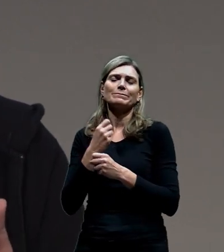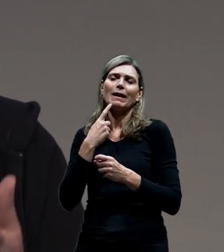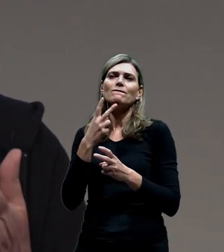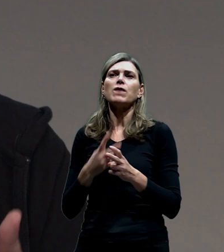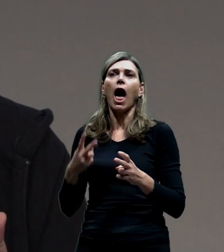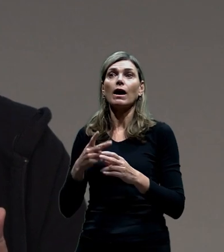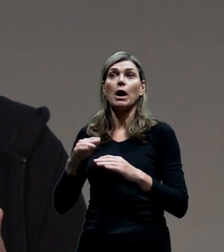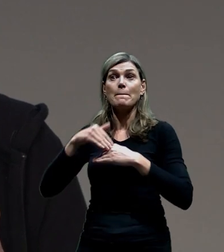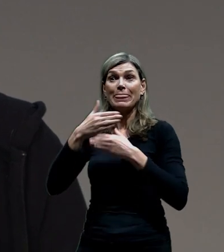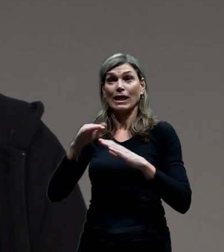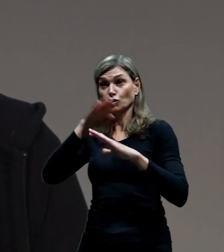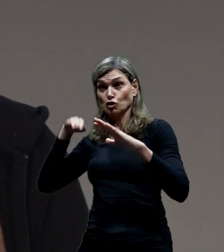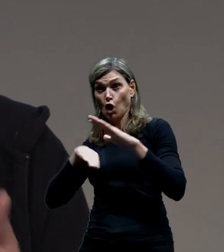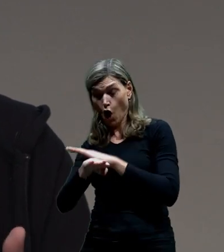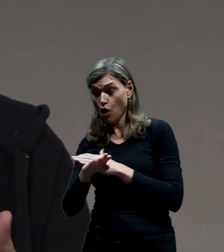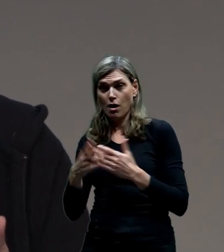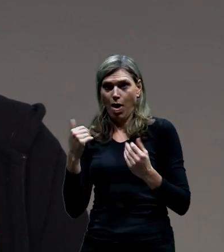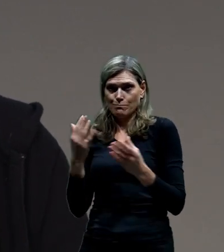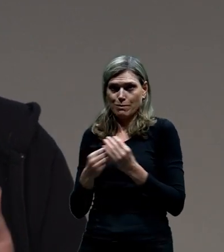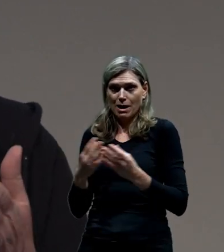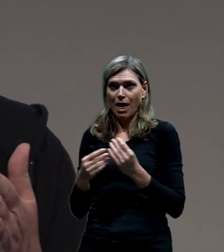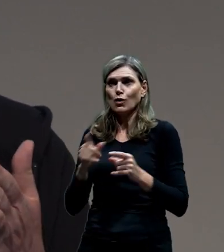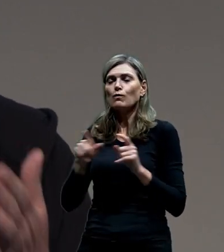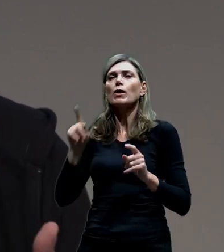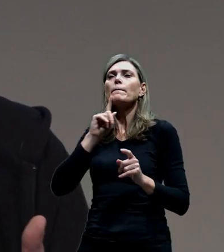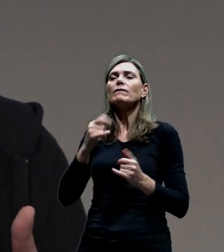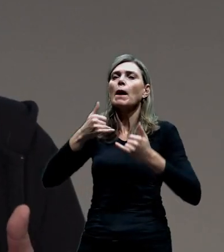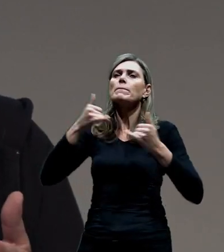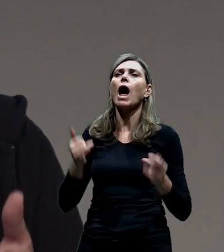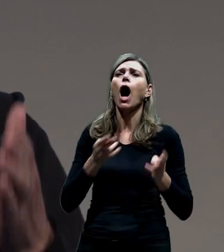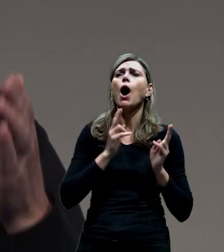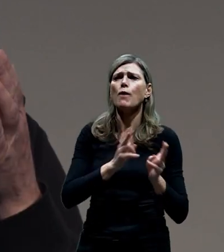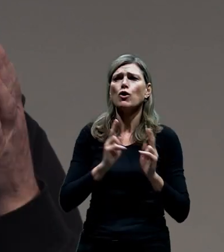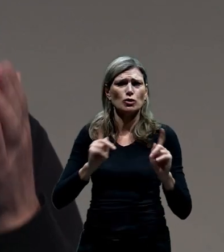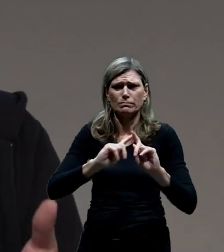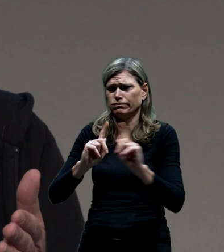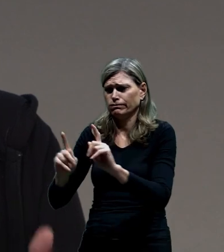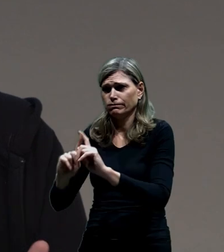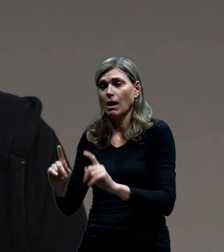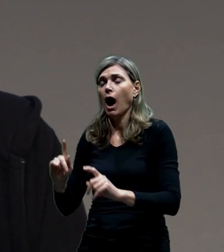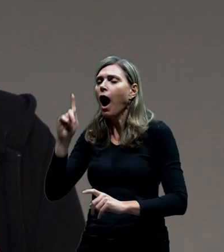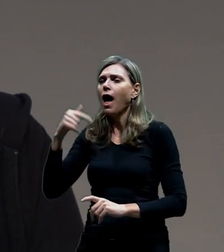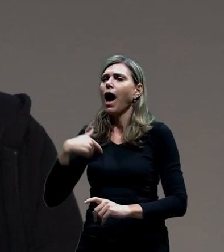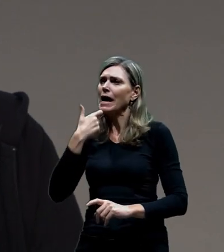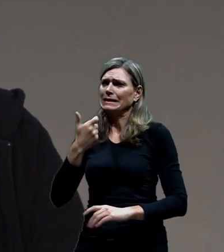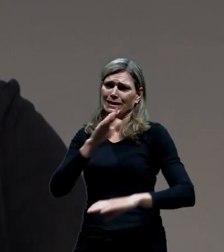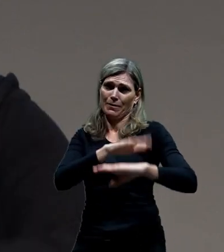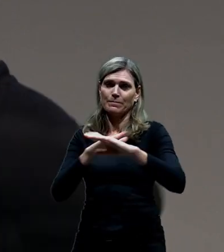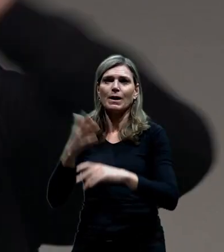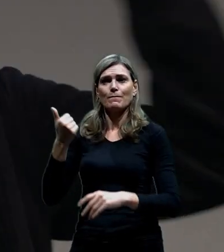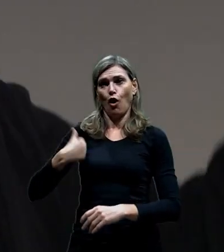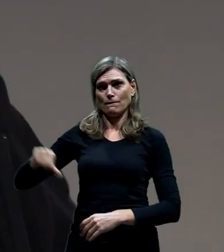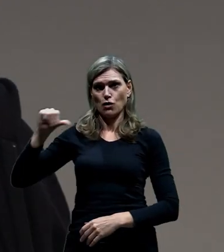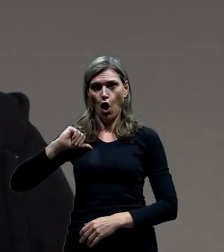třeba v Praze je vlastně obrovský množství. jenom bych chtěl upozornit na to, že vlastně v minulým roce se stát do